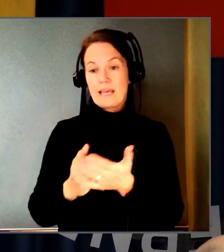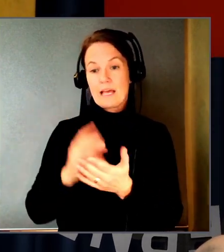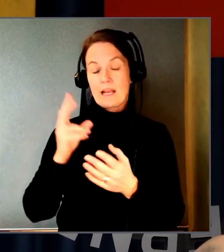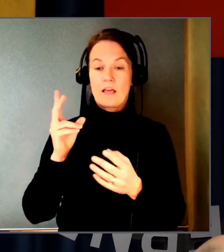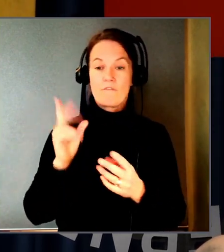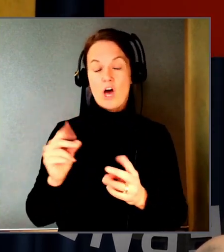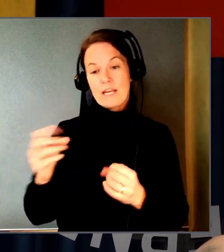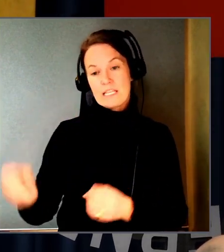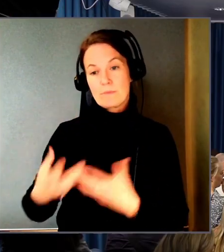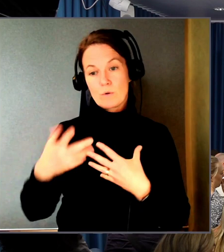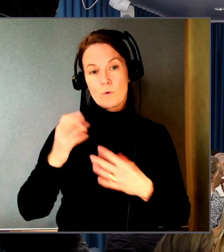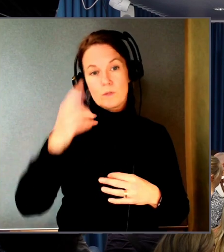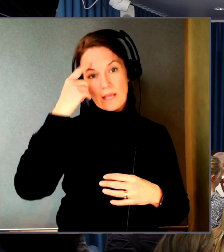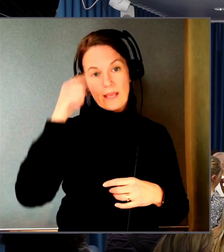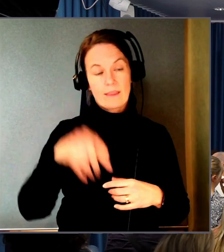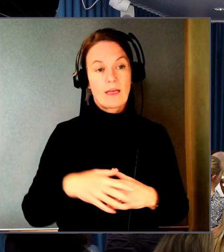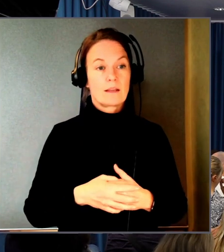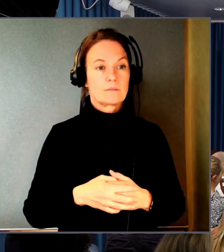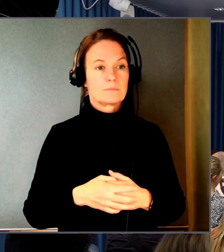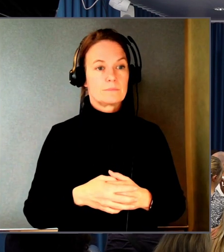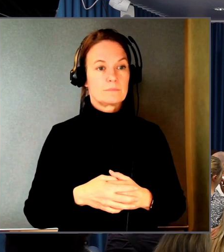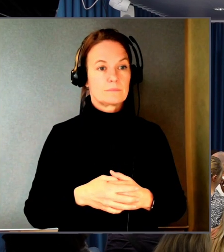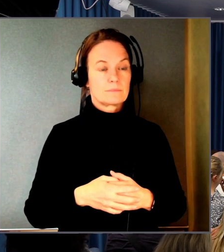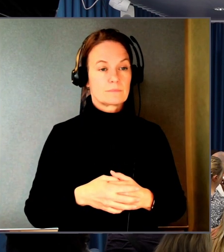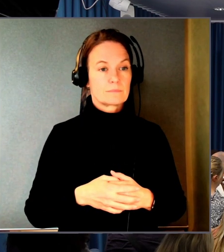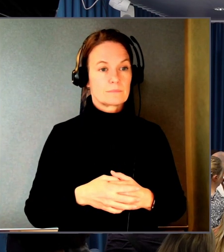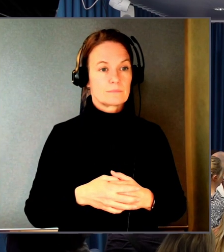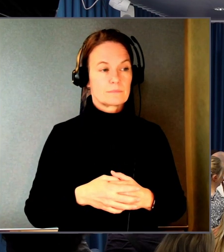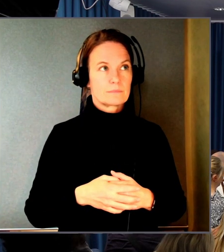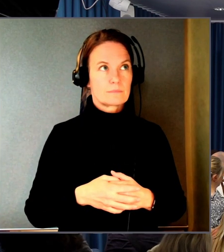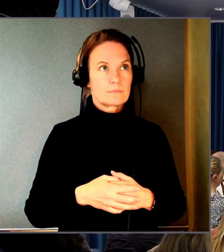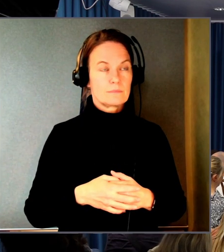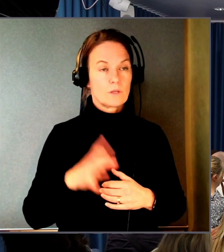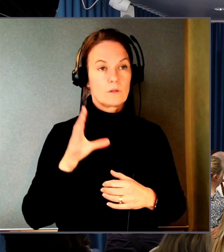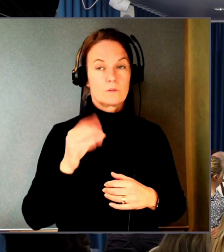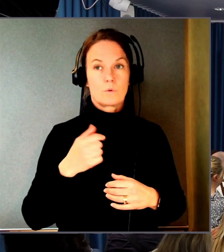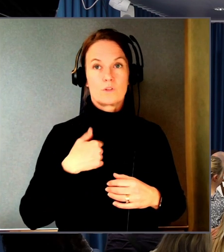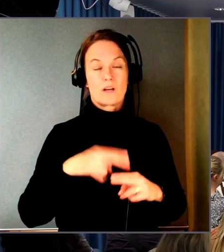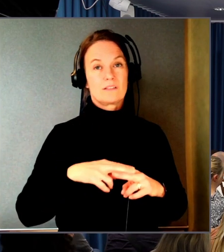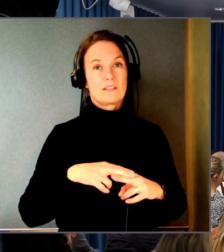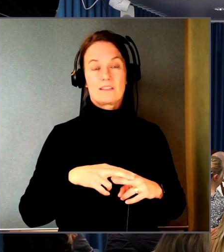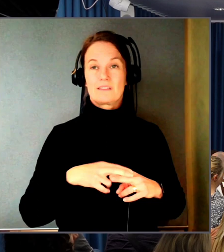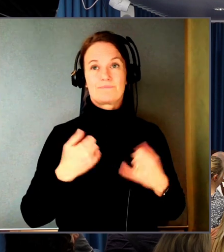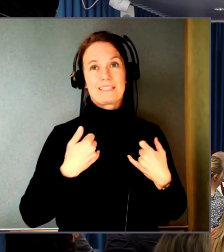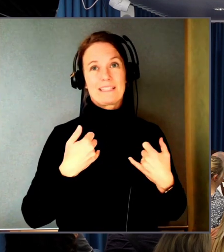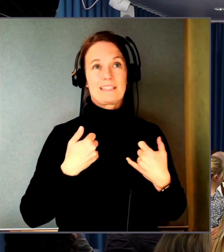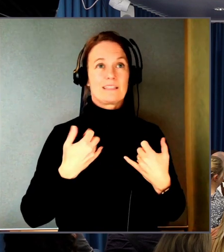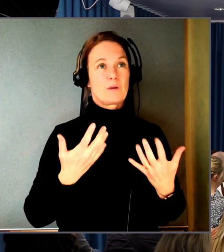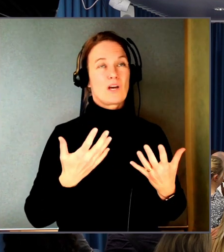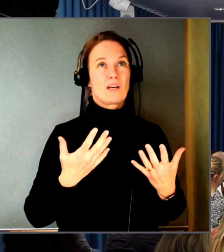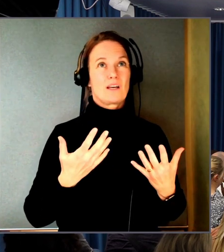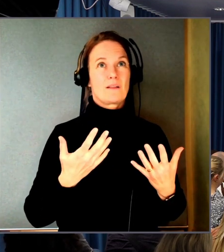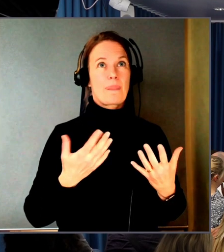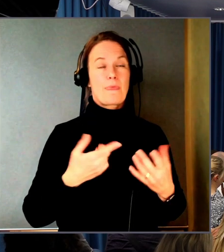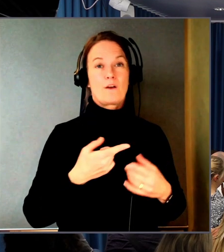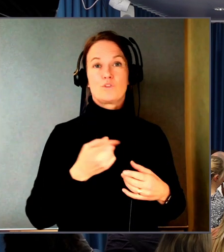Hur ska man tänka där? Ja, det är... Där ska jag ju spontant, intuitivt säga att de nog